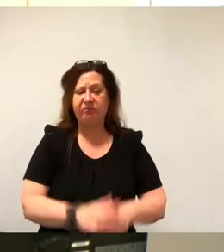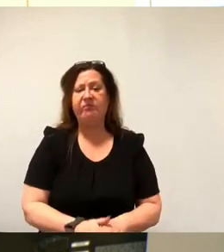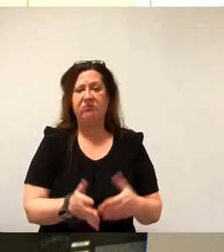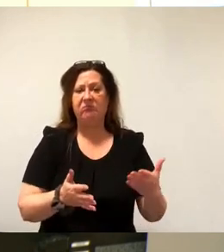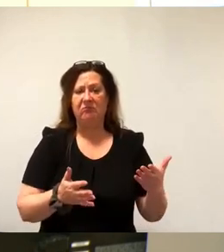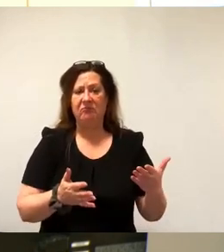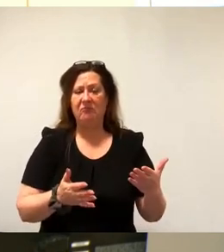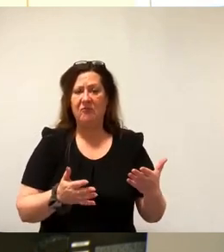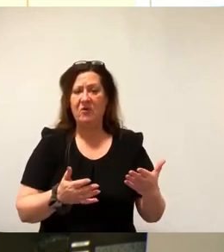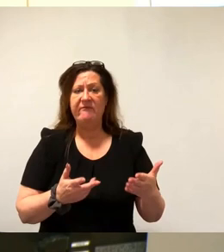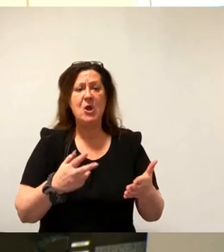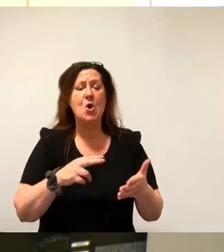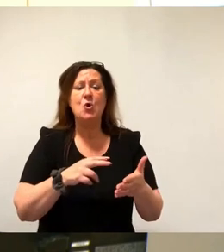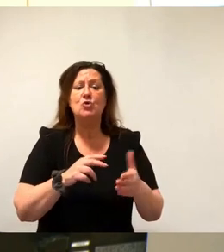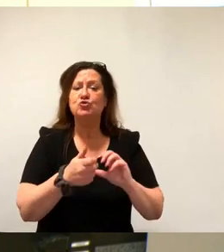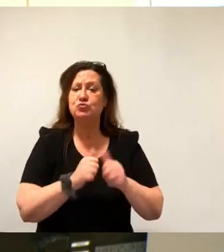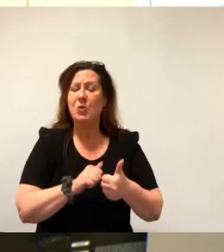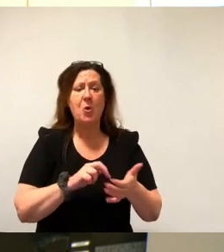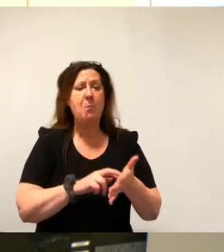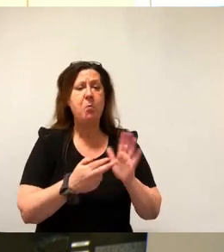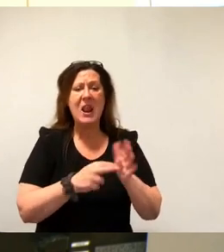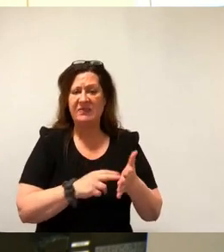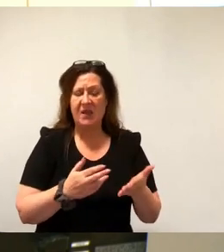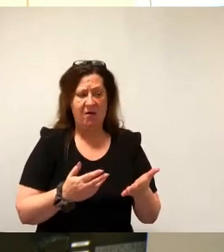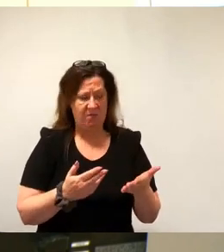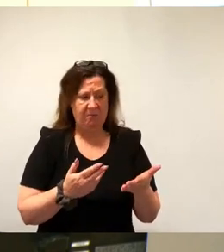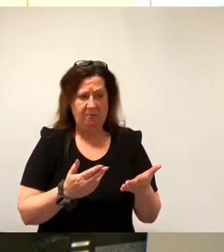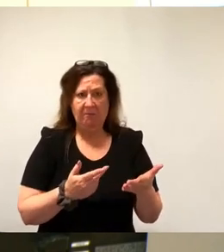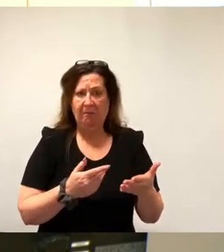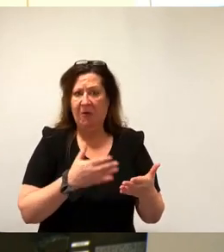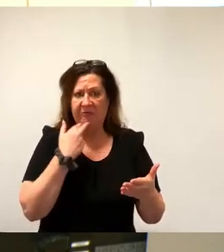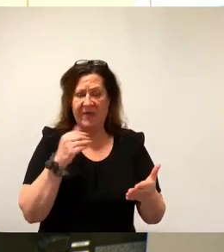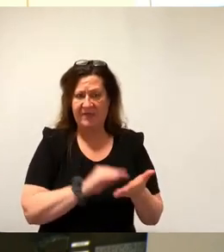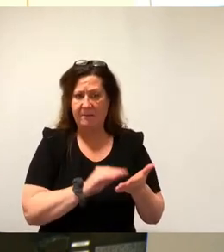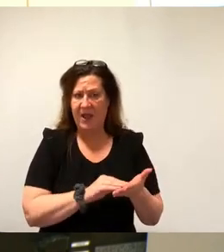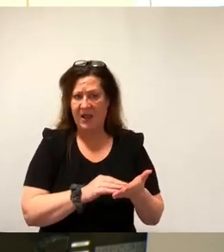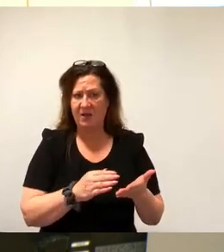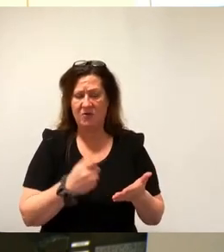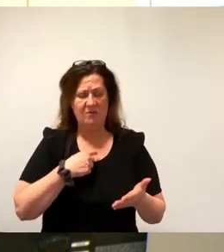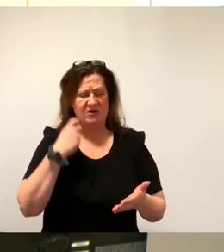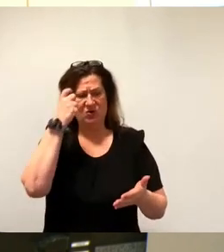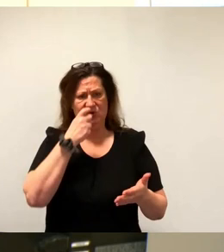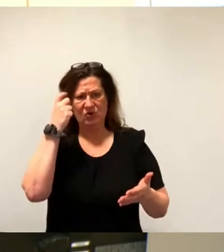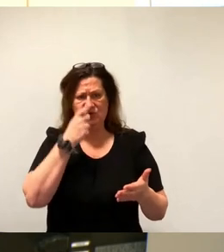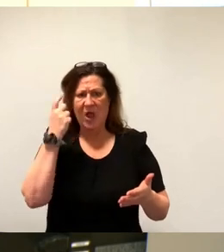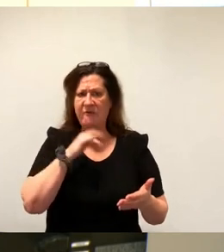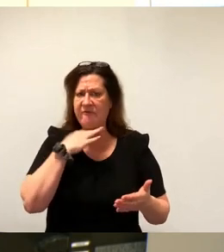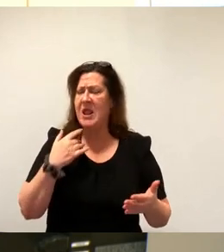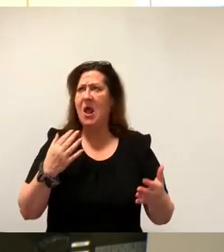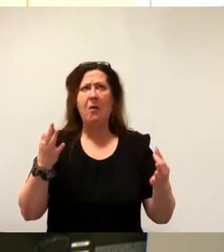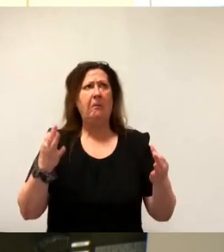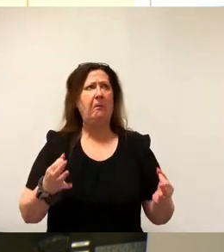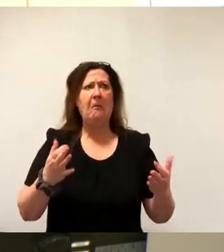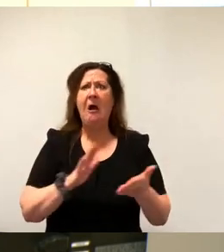Daher meine Verwunderung, dass große Teile des Raumes hier so entspannt darüber hinweggehen und die